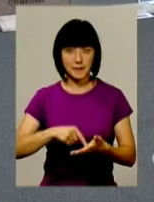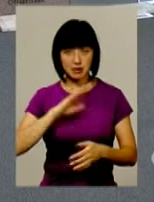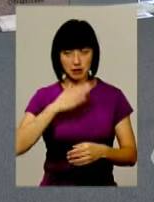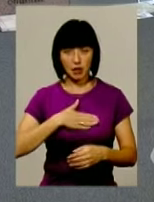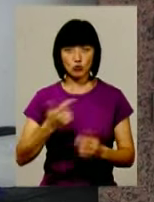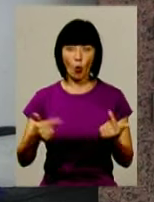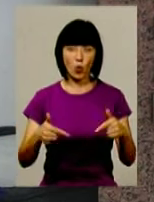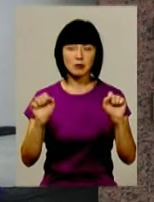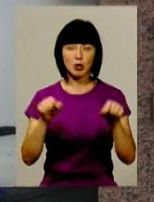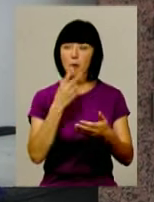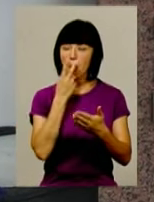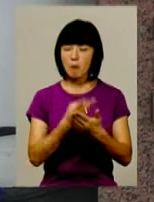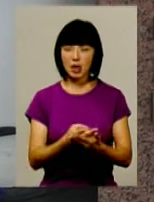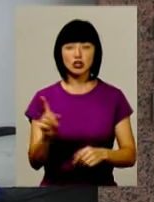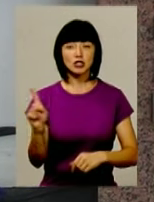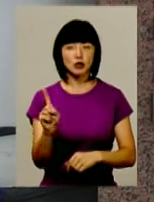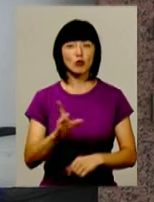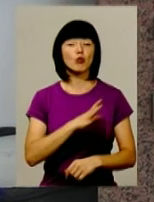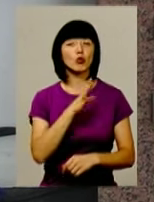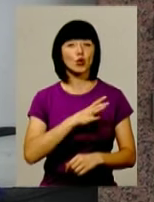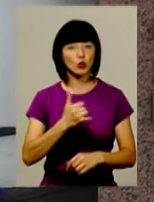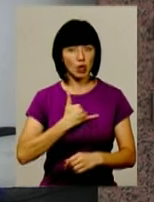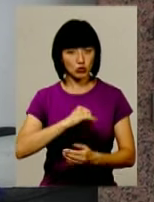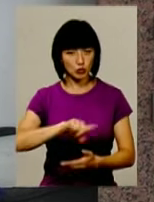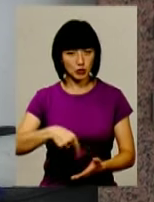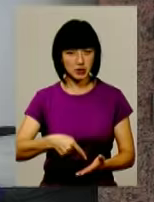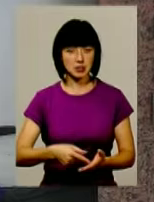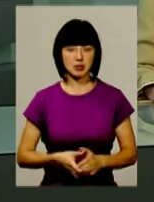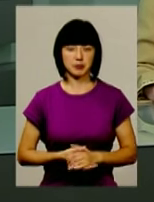гості могли побачити те, що було в нашому місті.